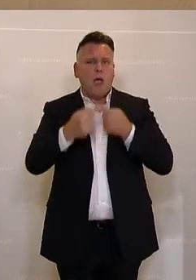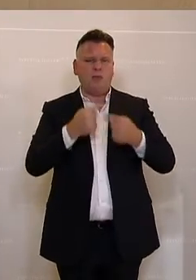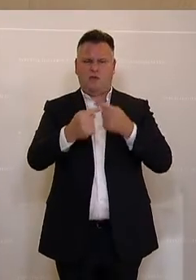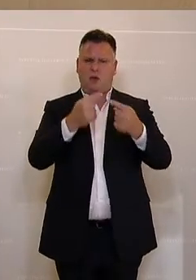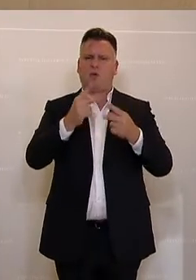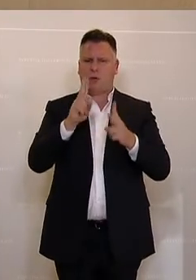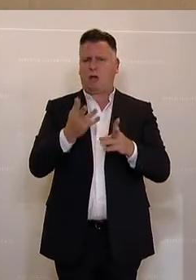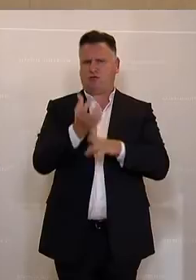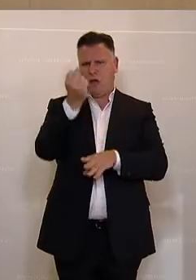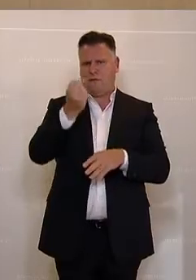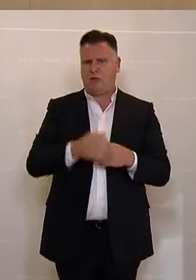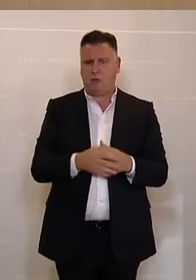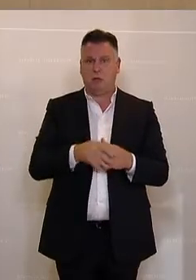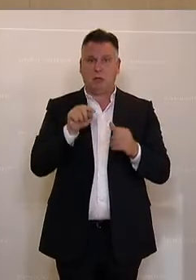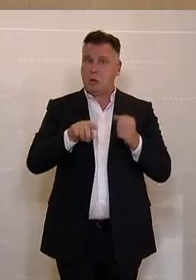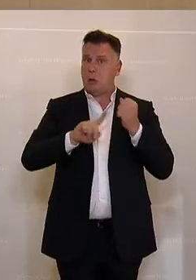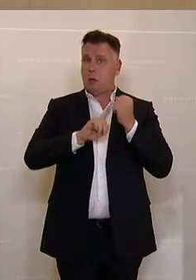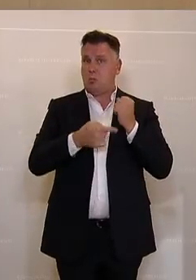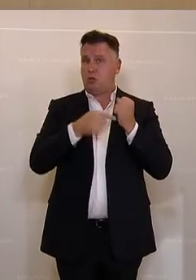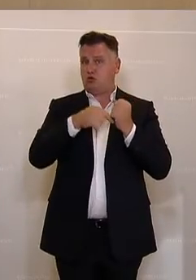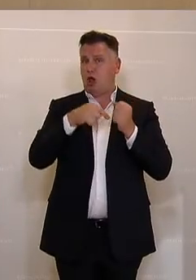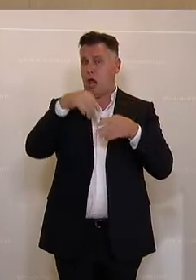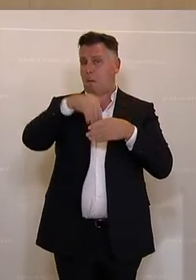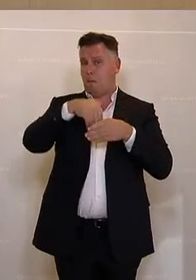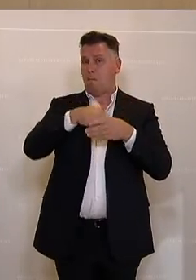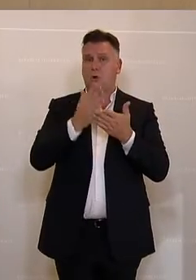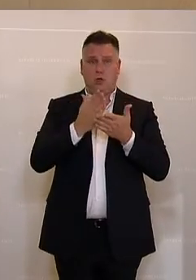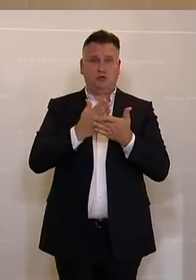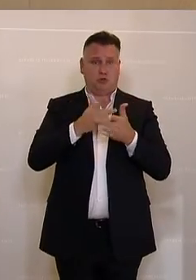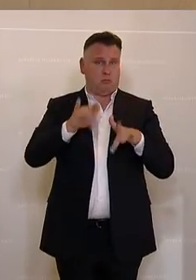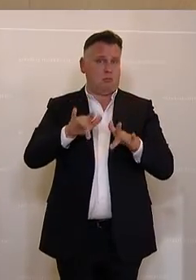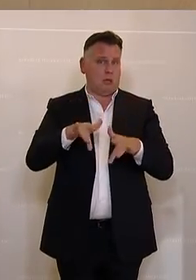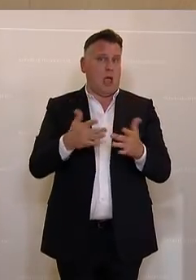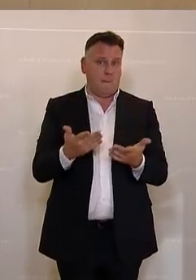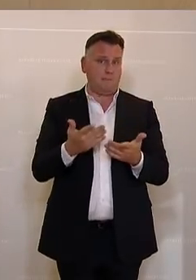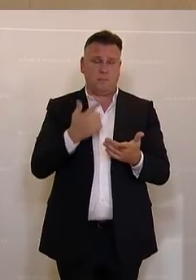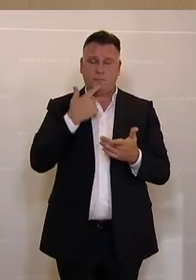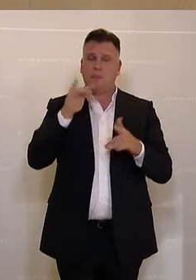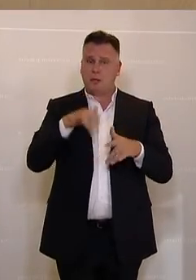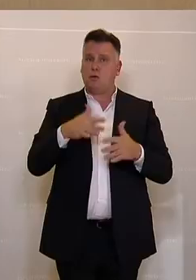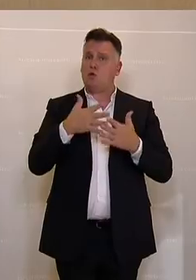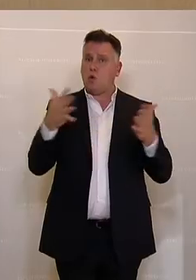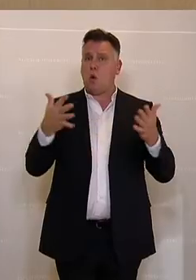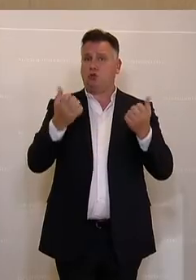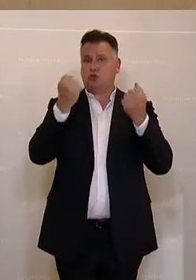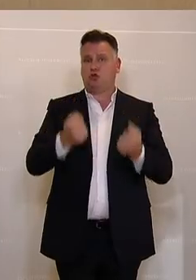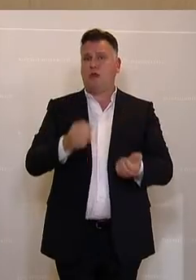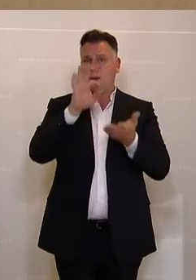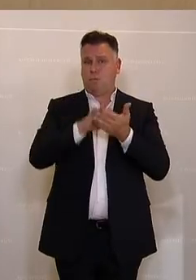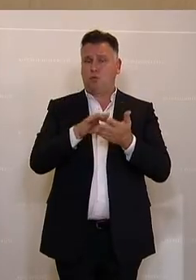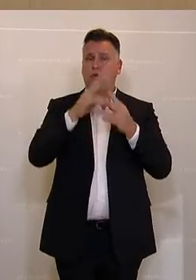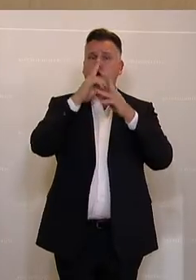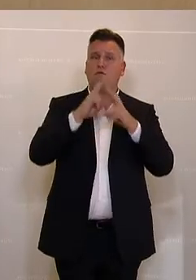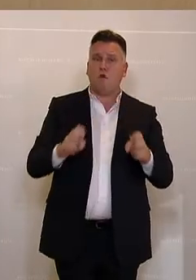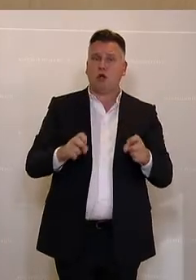überwinden sind. Und dieses Budget trägt diesem Anspruch Rechnung. Es ist ein sehr großer Schwerpunkt auch auf Forschung,